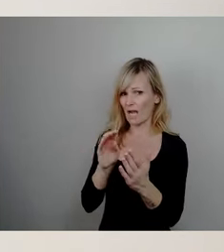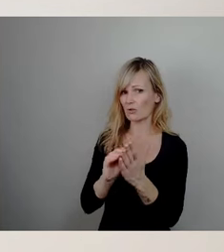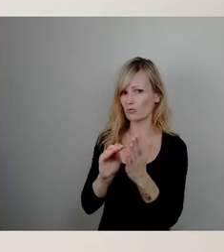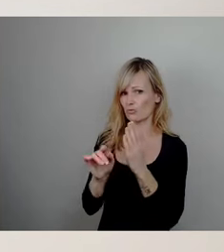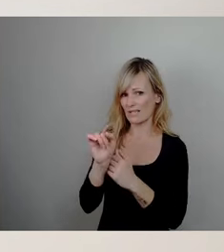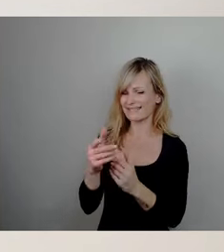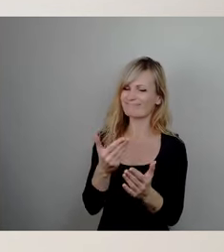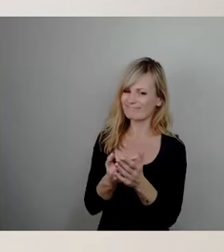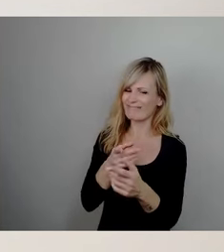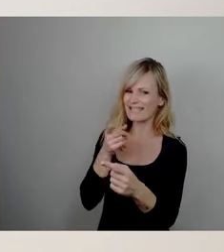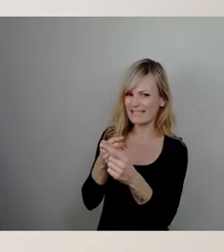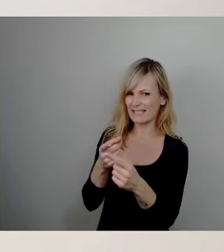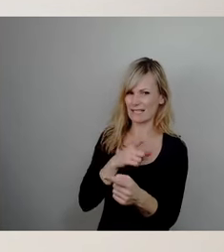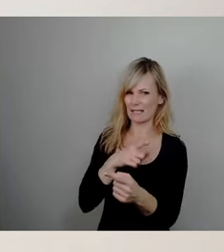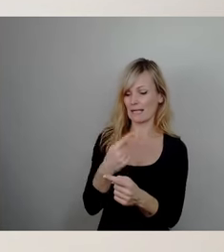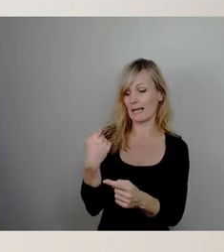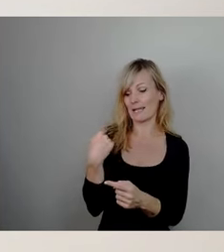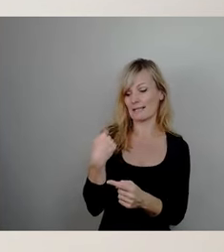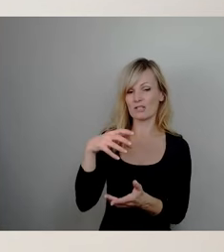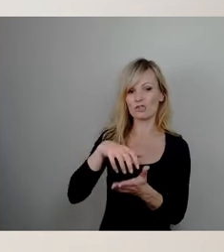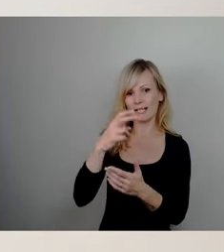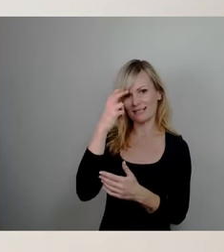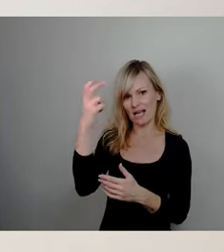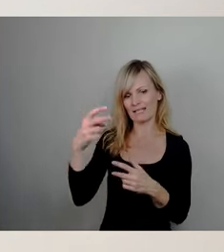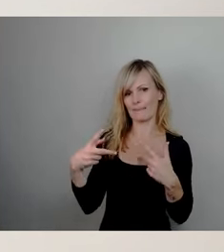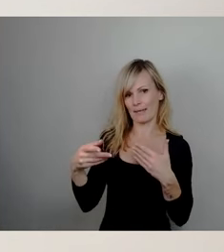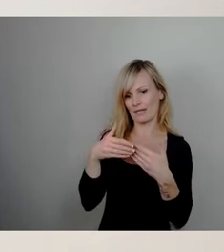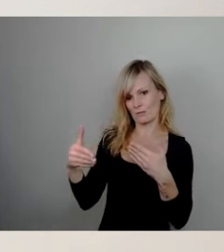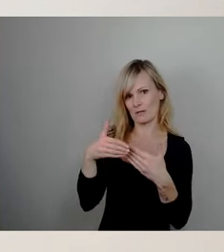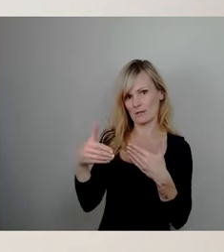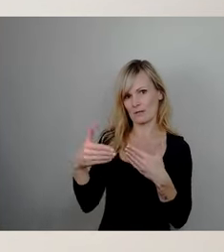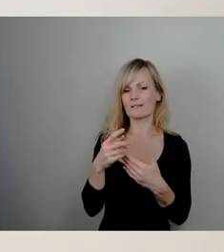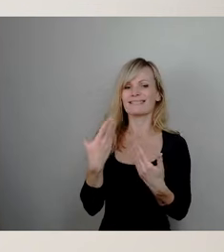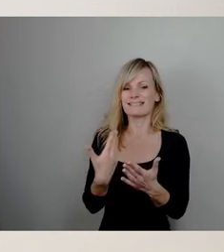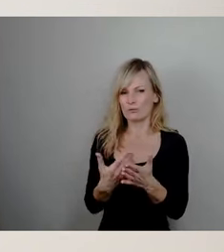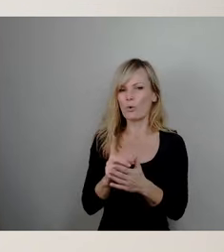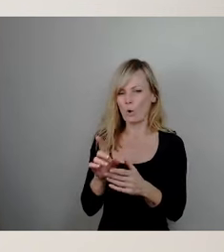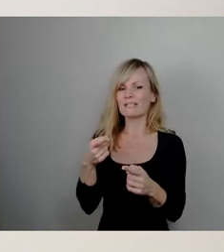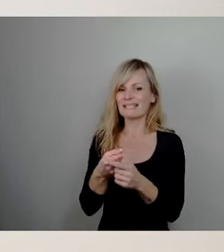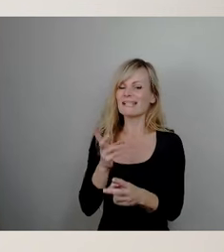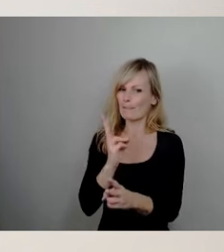Ziel in der letzten Stadtsperiode, beziehungsweise bleibt, denke ich, auch das Ziel,